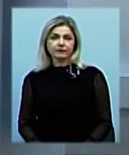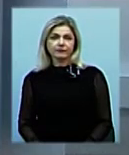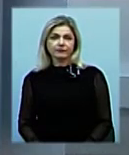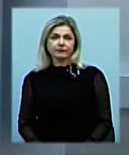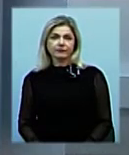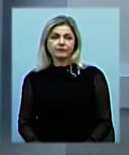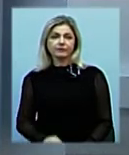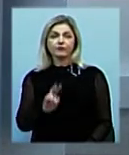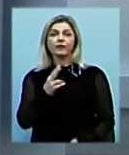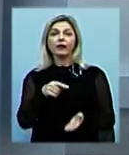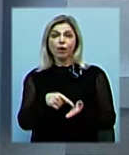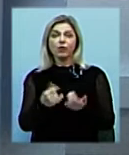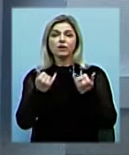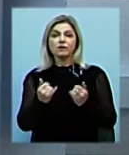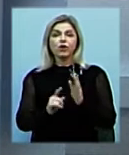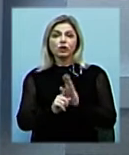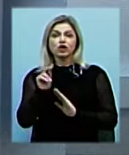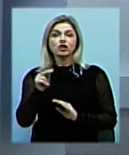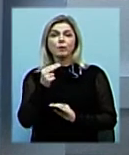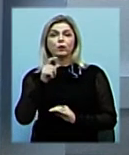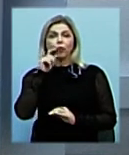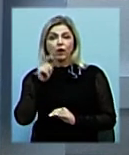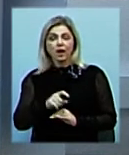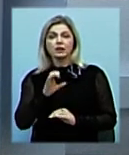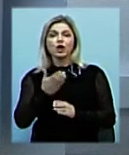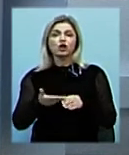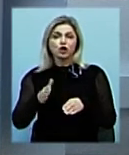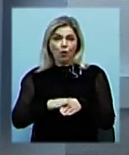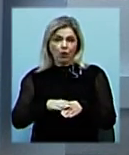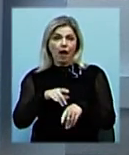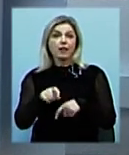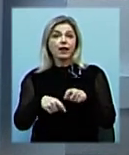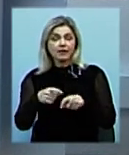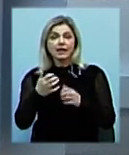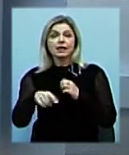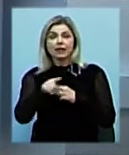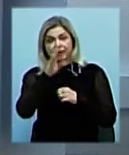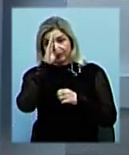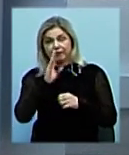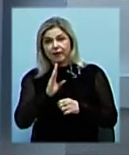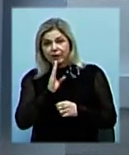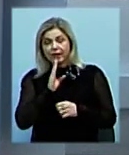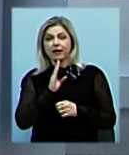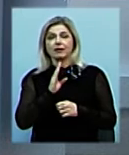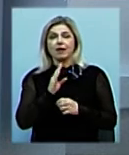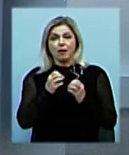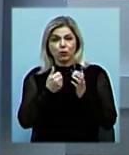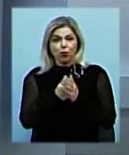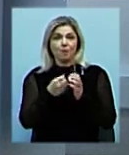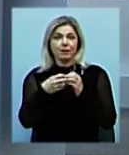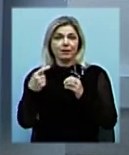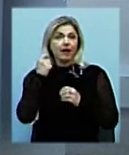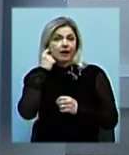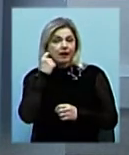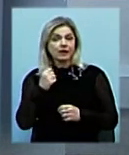У Миколаїві сьогодні розпочався чемпіонат України з важкої атлетики серед юнаків та дівчат до 15 років. До офіс